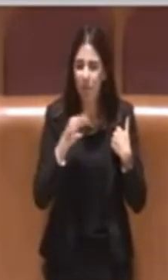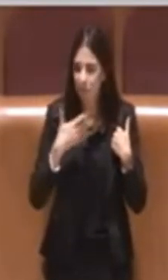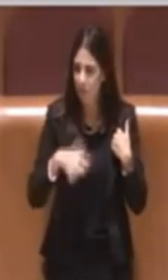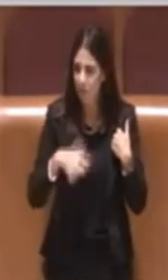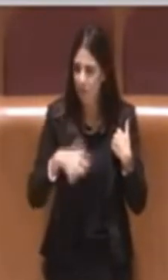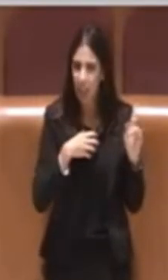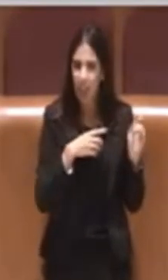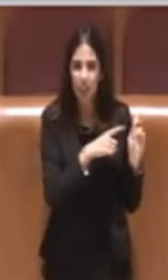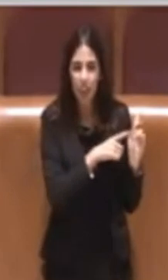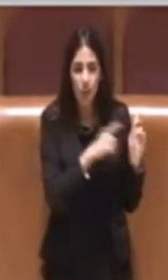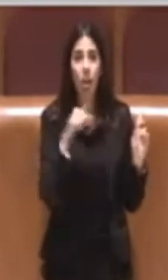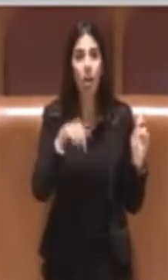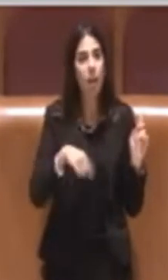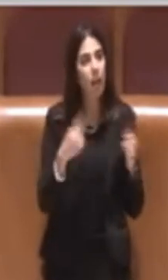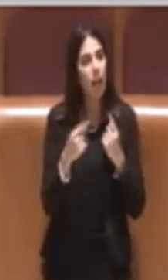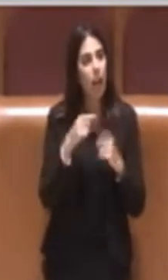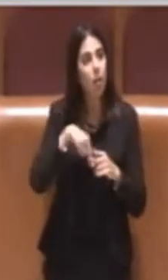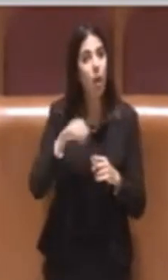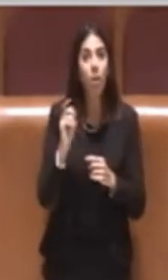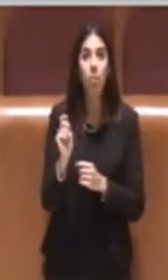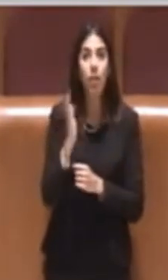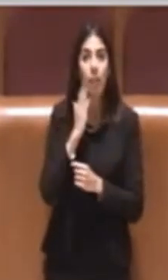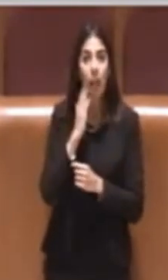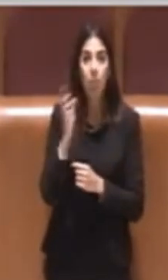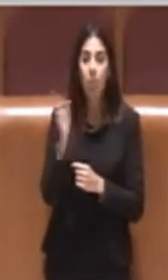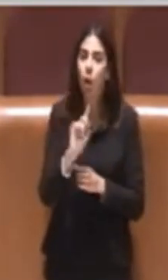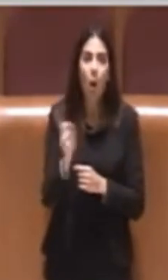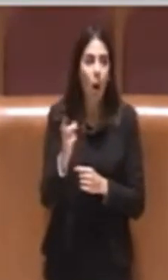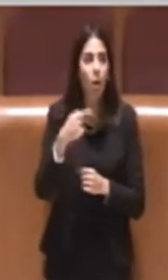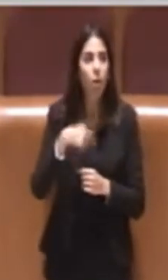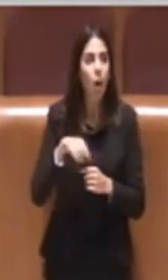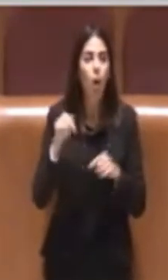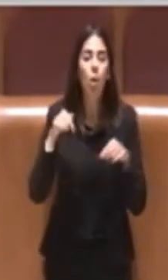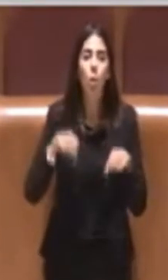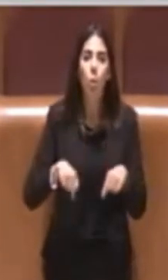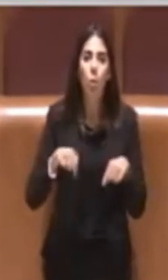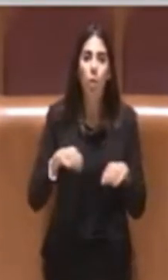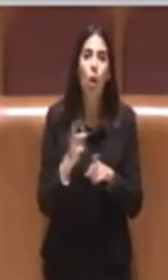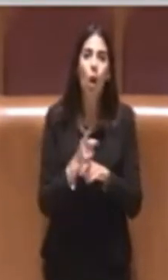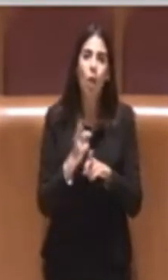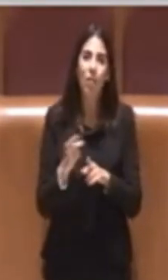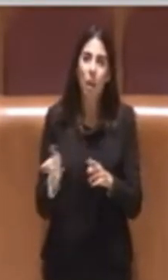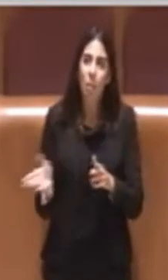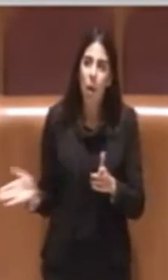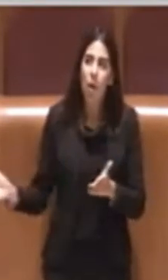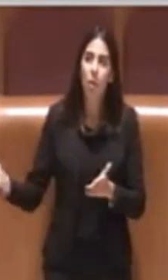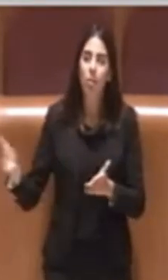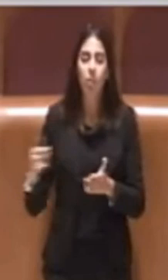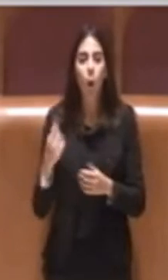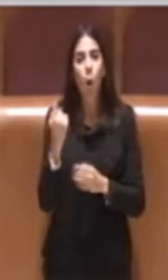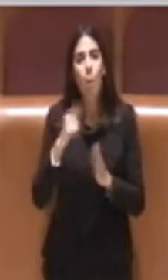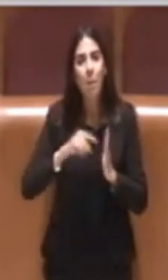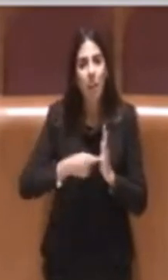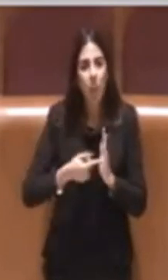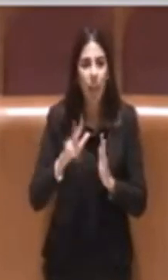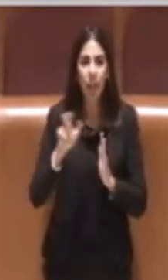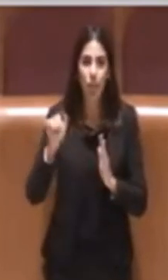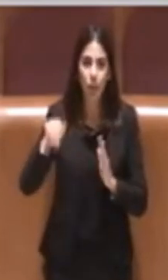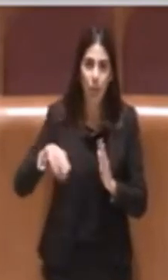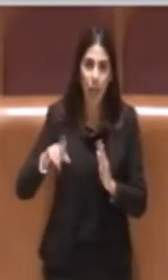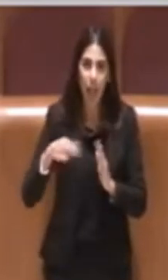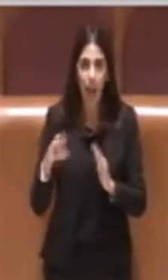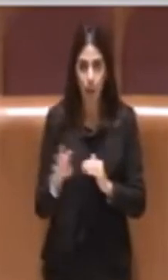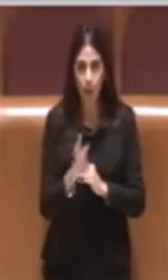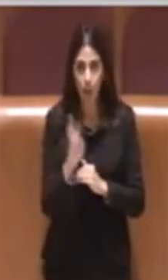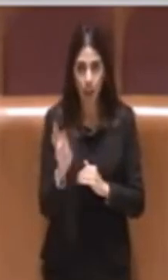caso non è che paghiamo un debito, ma stiamo qui a prenderci una somma di un milione e trecentomila euro circa,